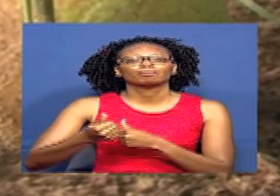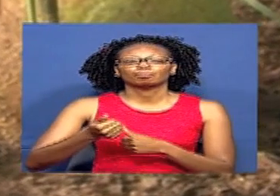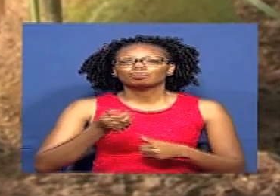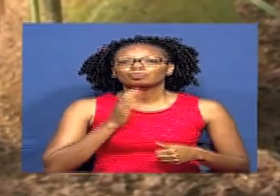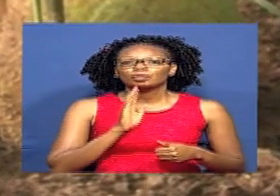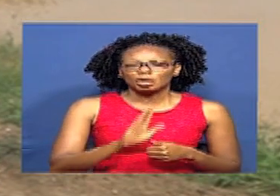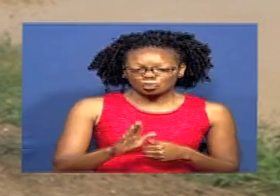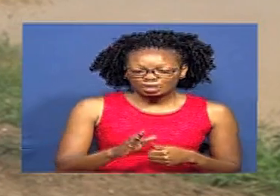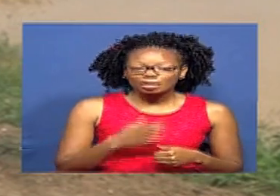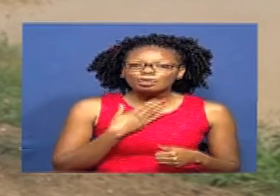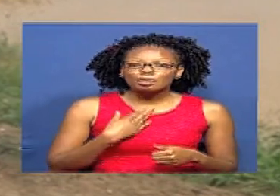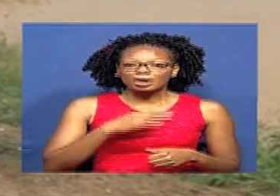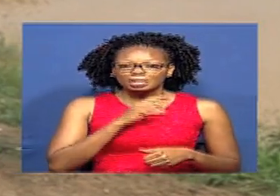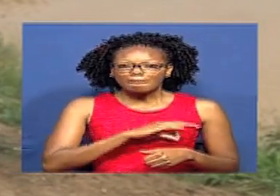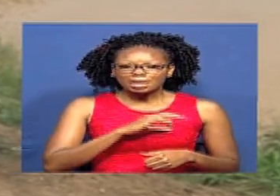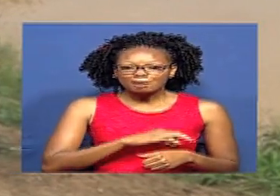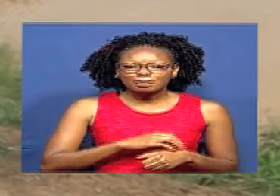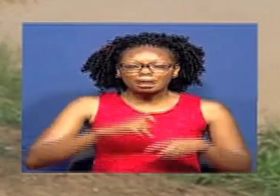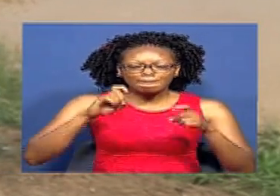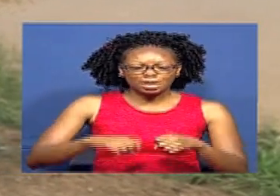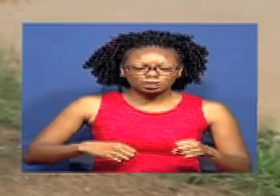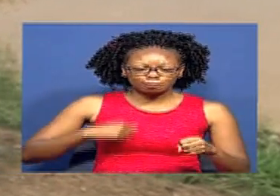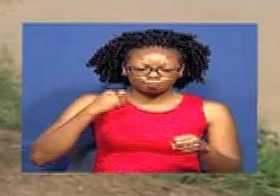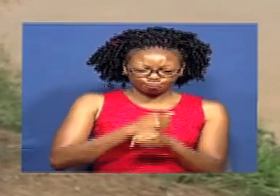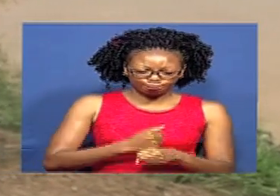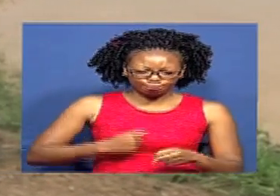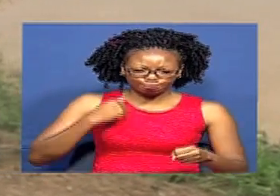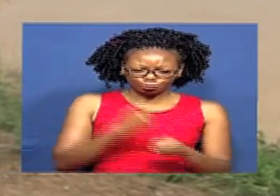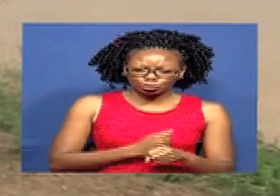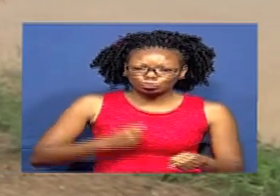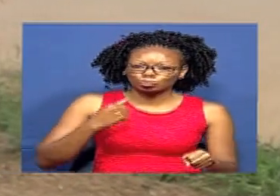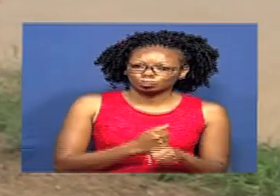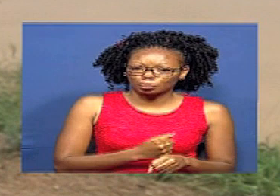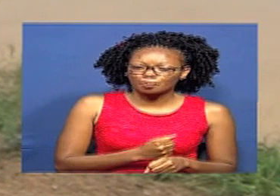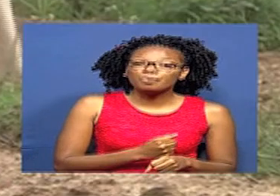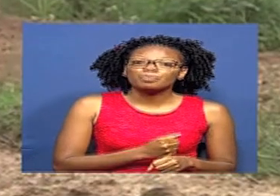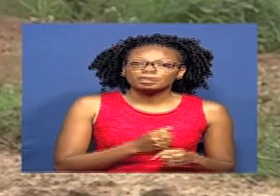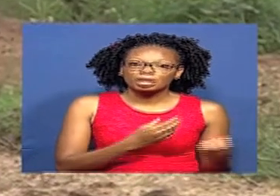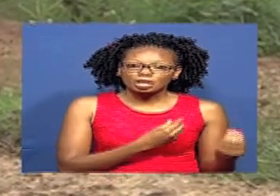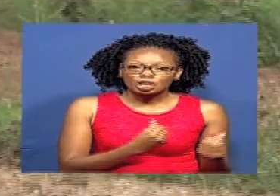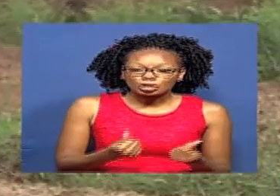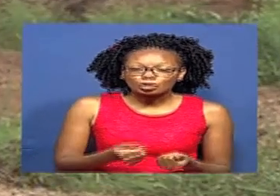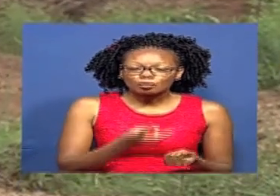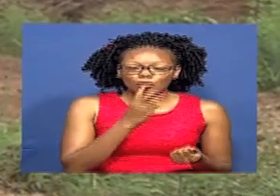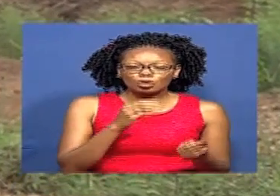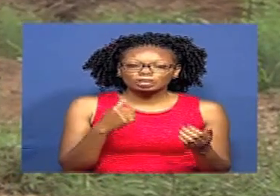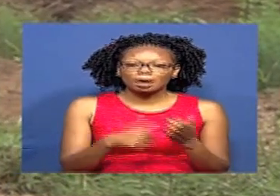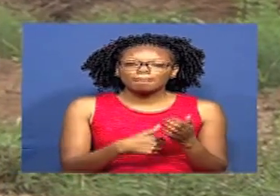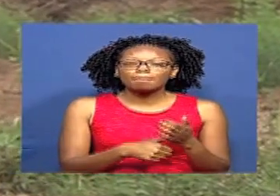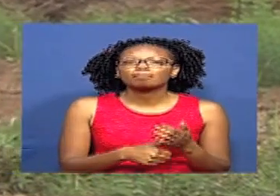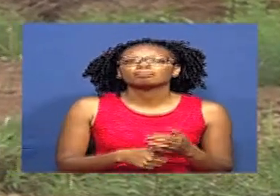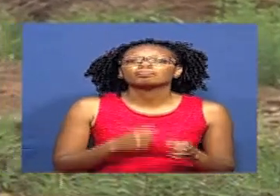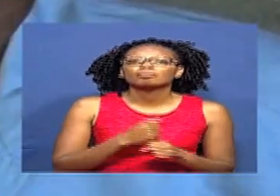manufa Tele lazima uchoke Ili kutatua shida ya maji Wakulima hawa Walishirikiana Na watu wa